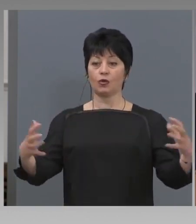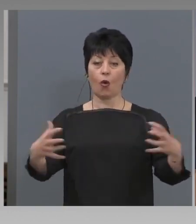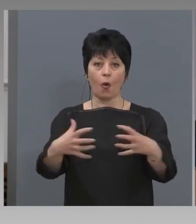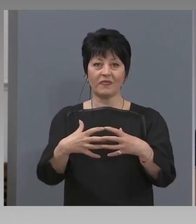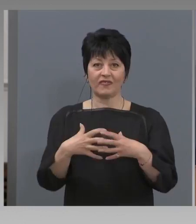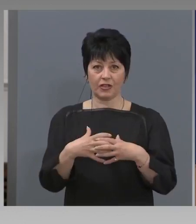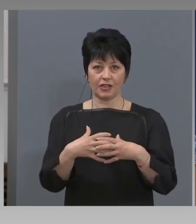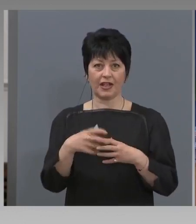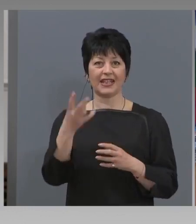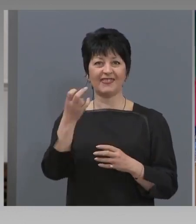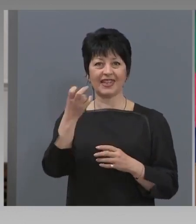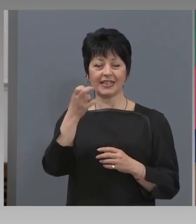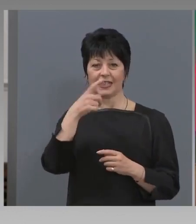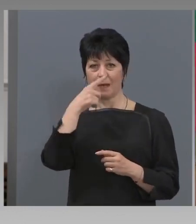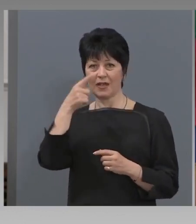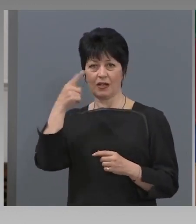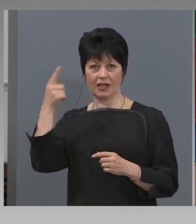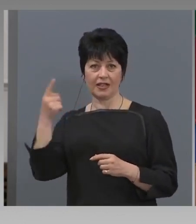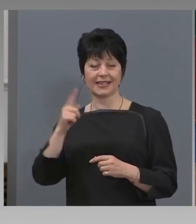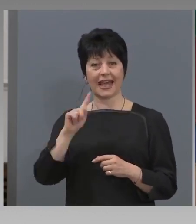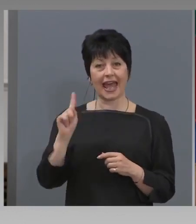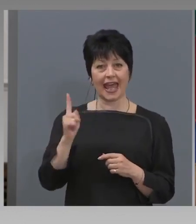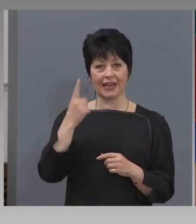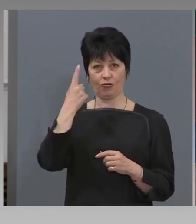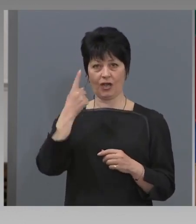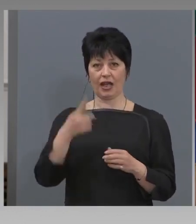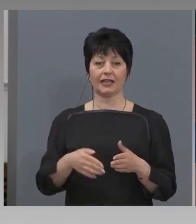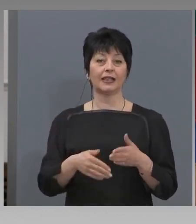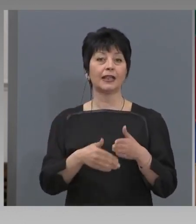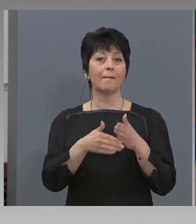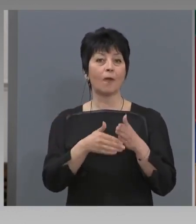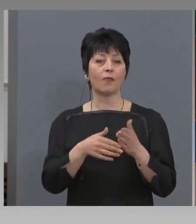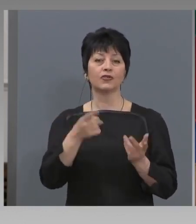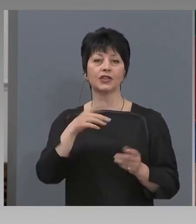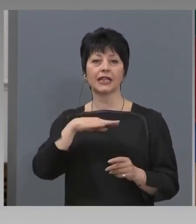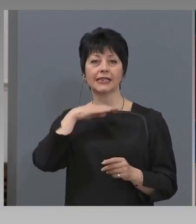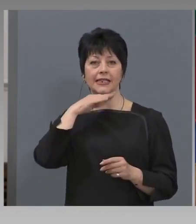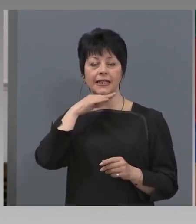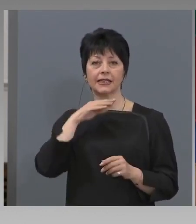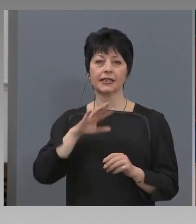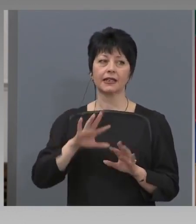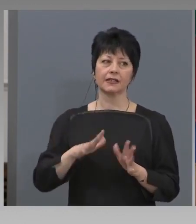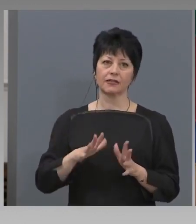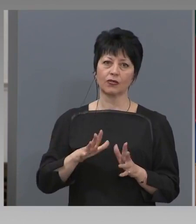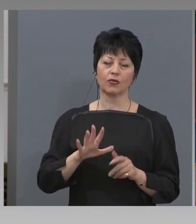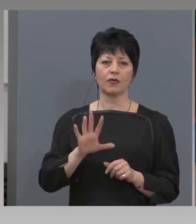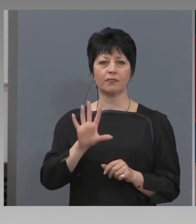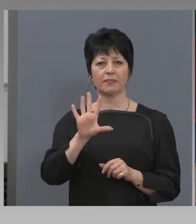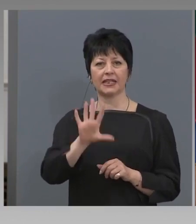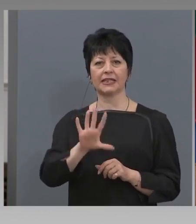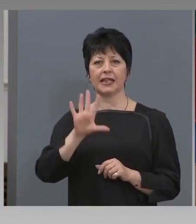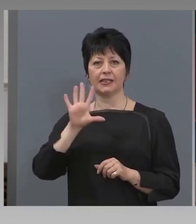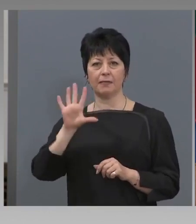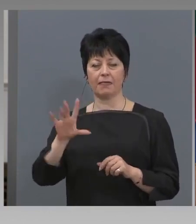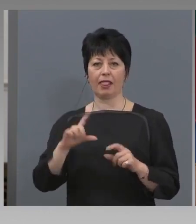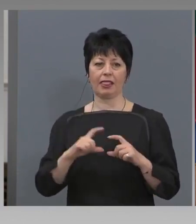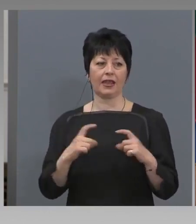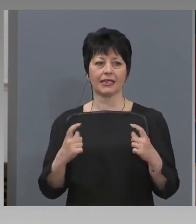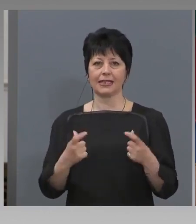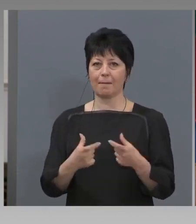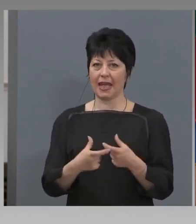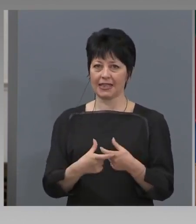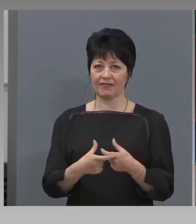милиона лева за еднократната помощ биха стигнали за почти 55 хиляди семейства.